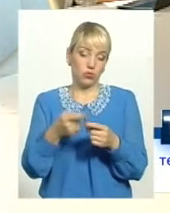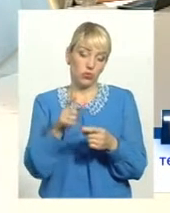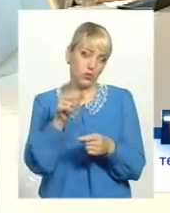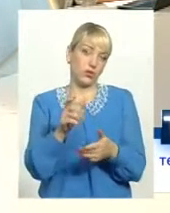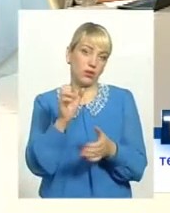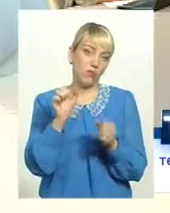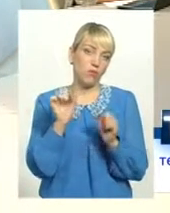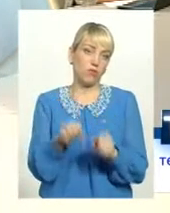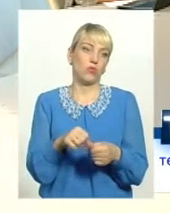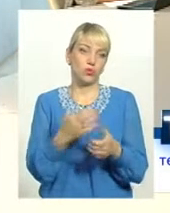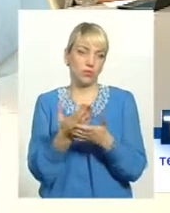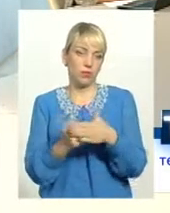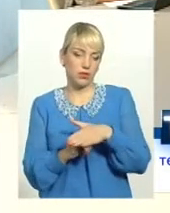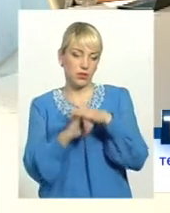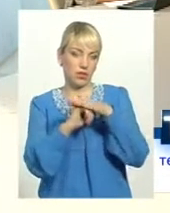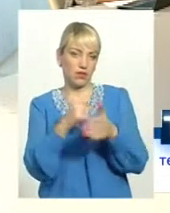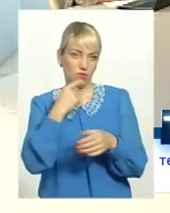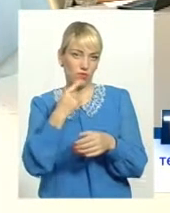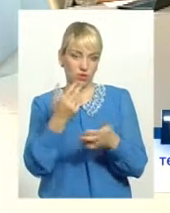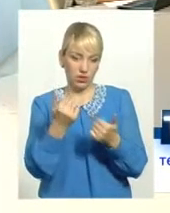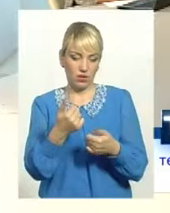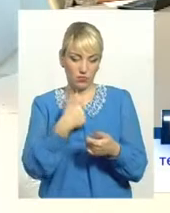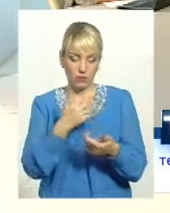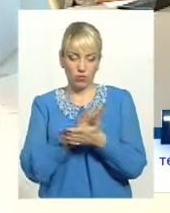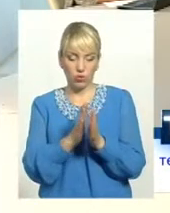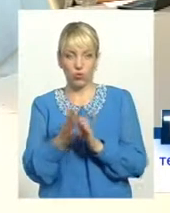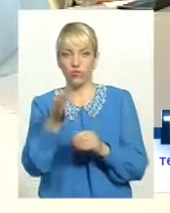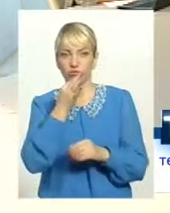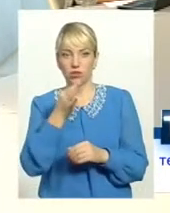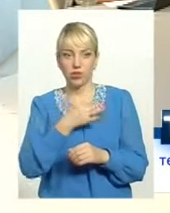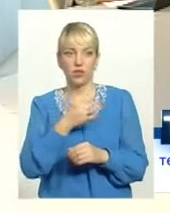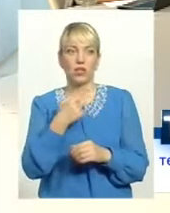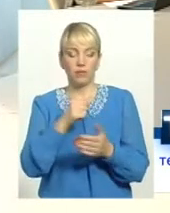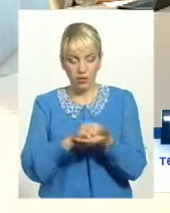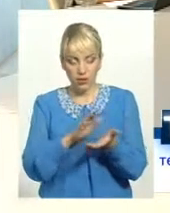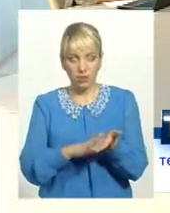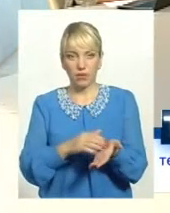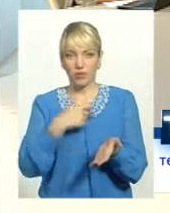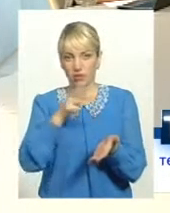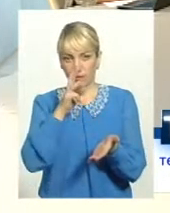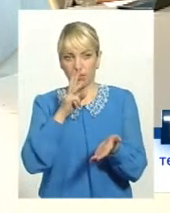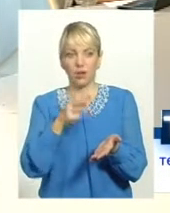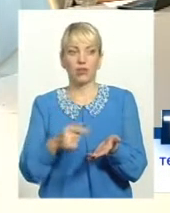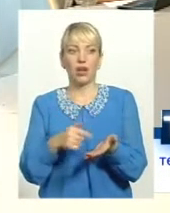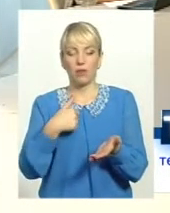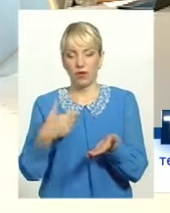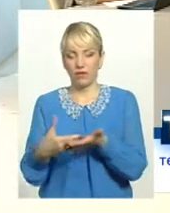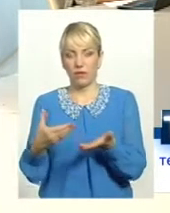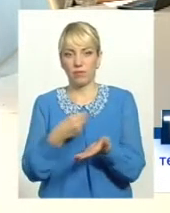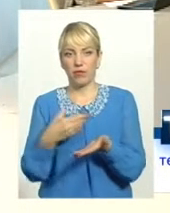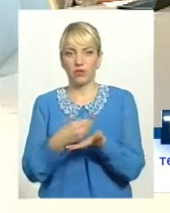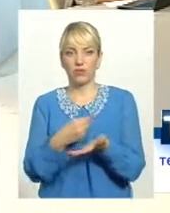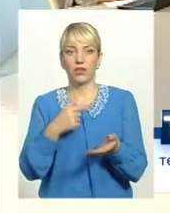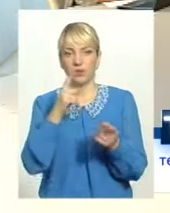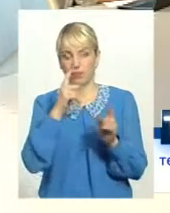вже з якоюсь підставою казати, да, мені по договору сказали, от колдор записали, мені така має бути заробітна плата. Мені виплачували мінімальну.